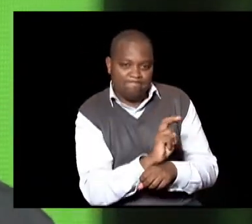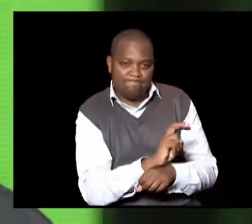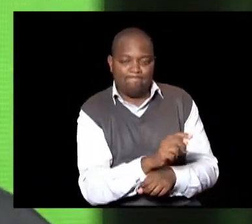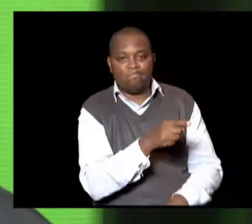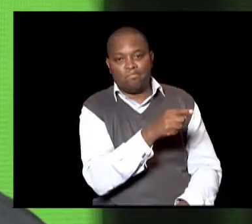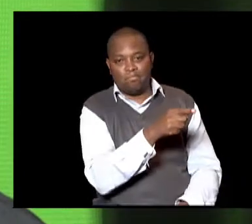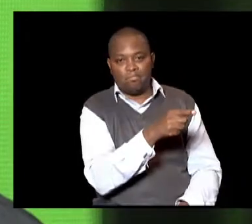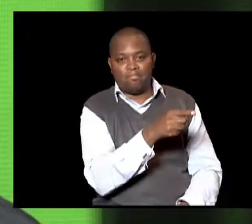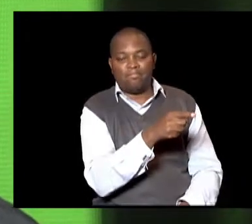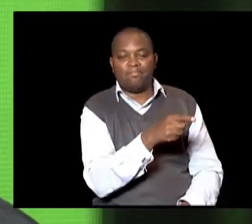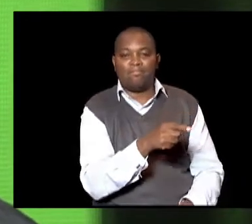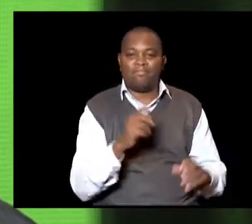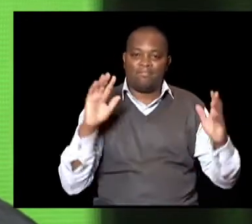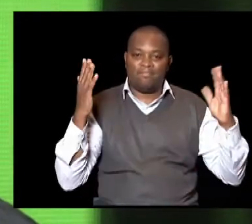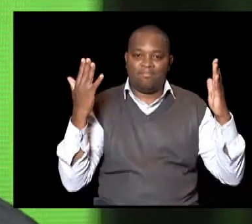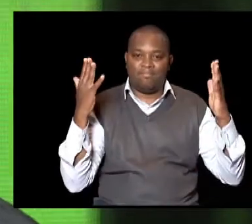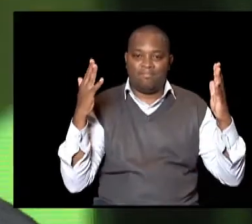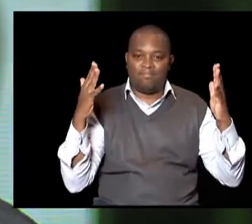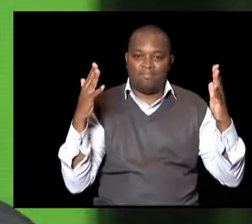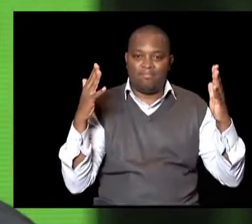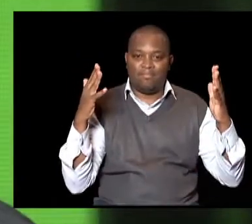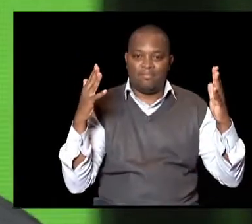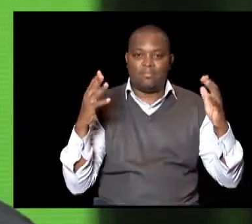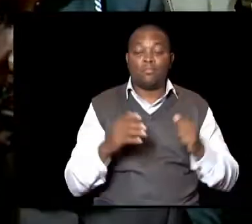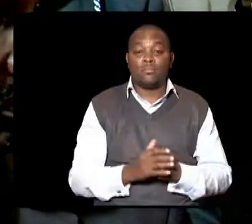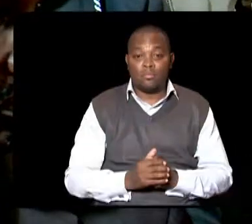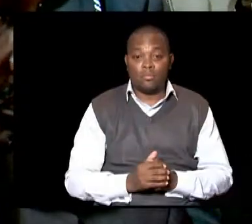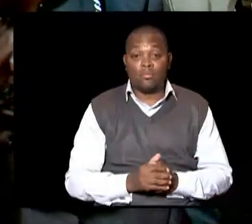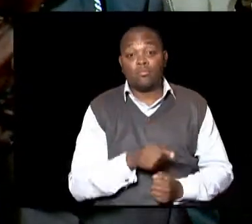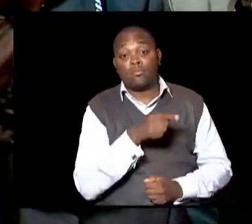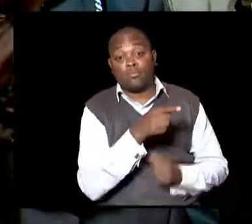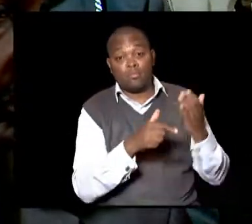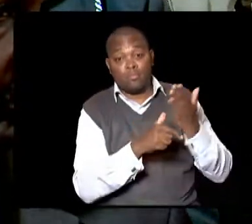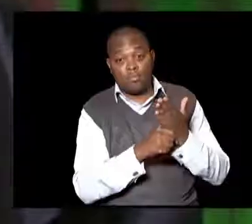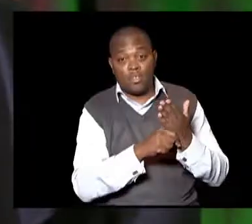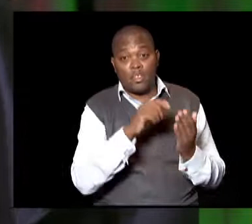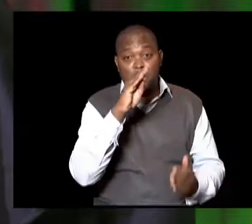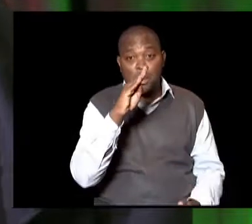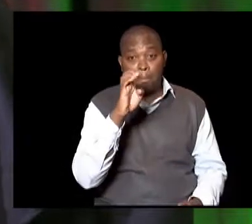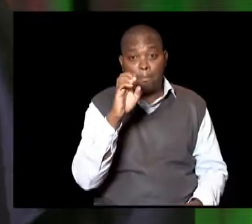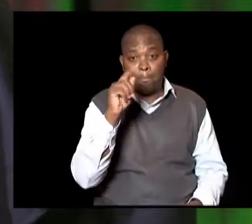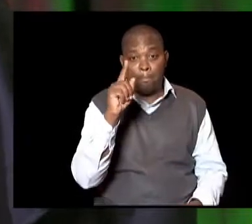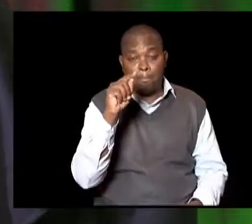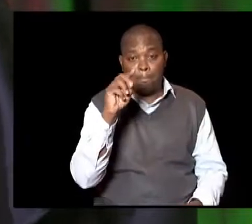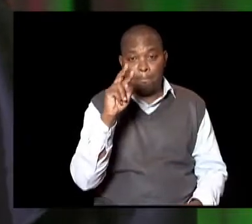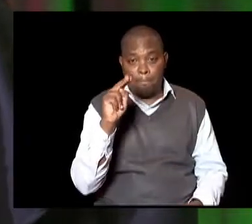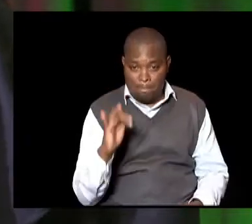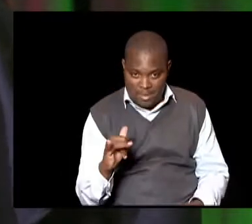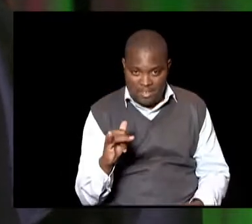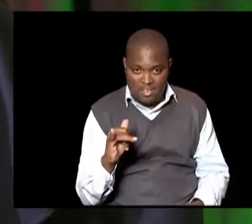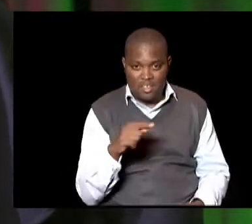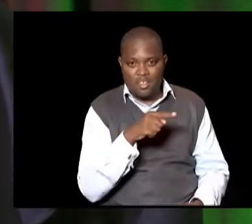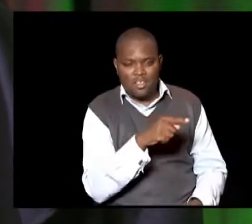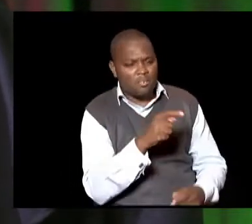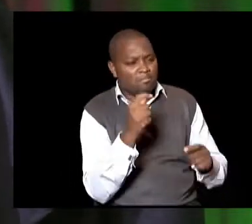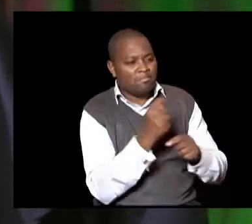Pinowier Tupike makofi Chris Alafu BT BT Ndiwako returning officer Kibra IBC